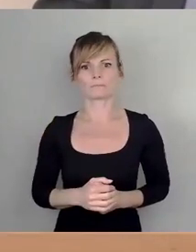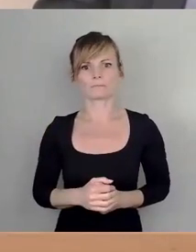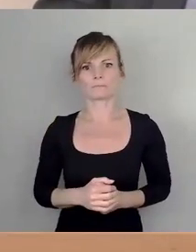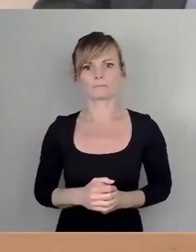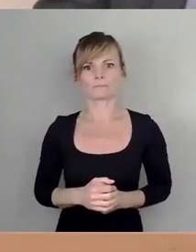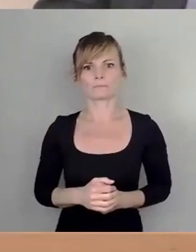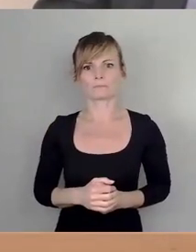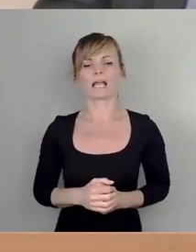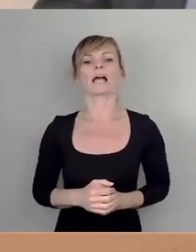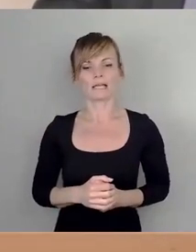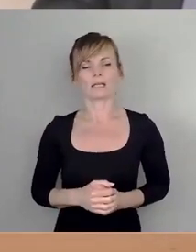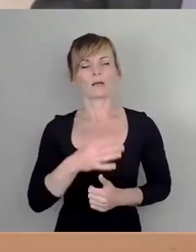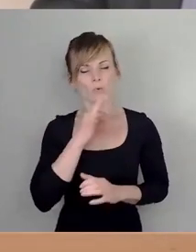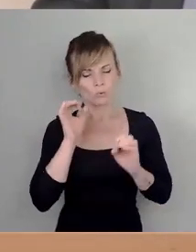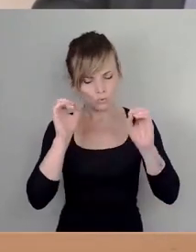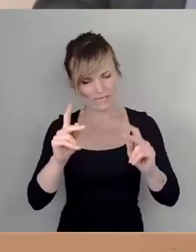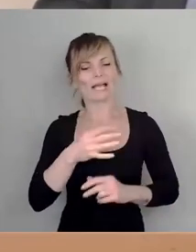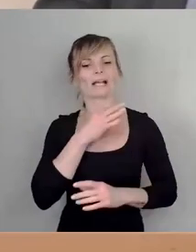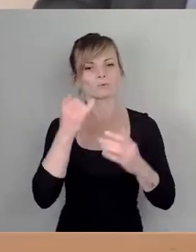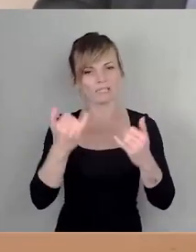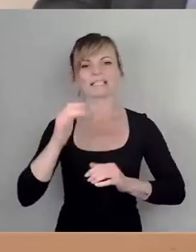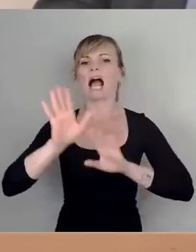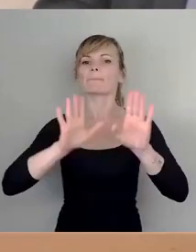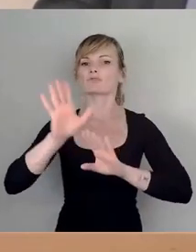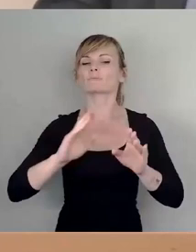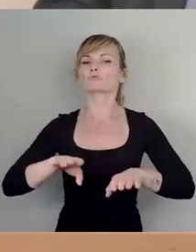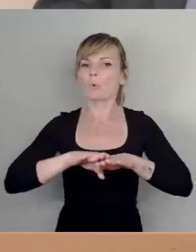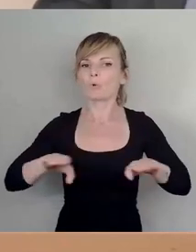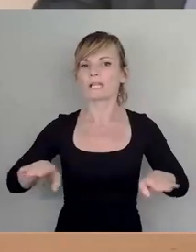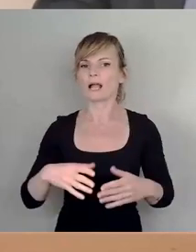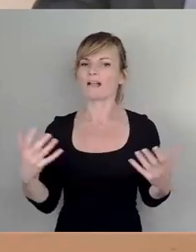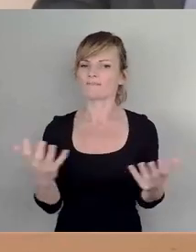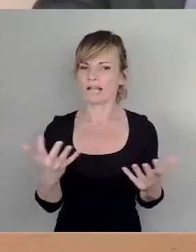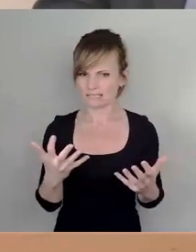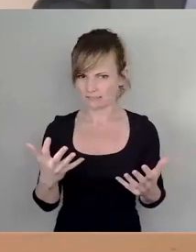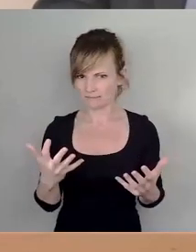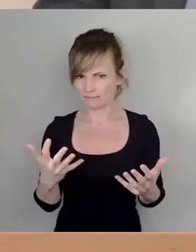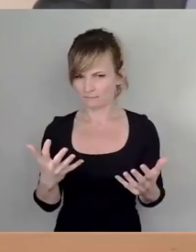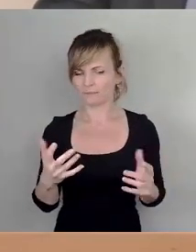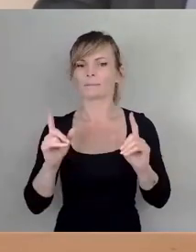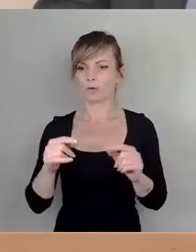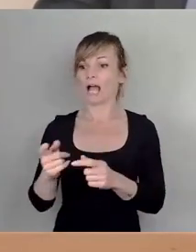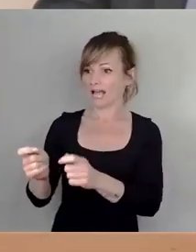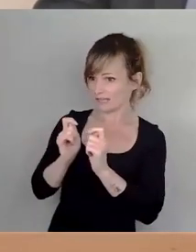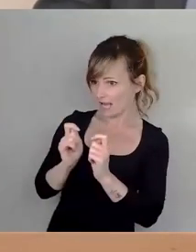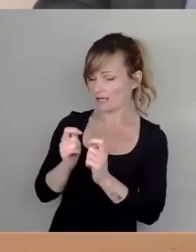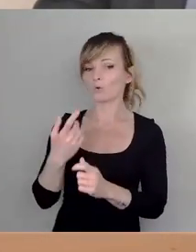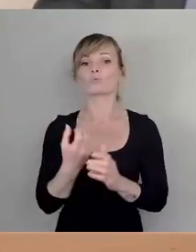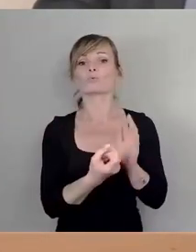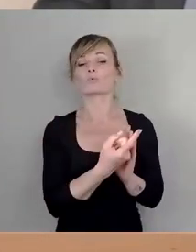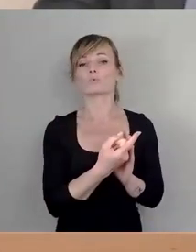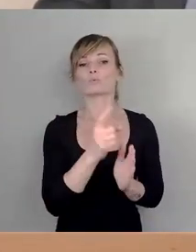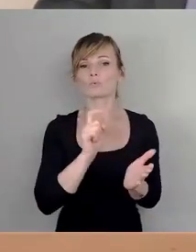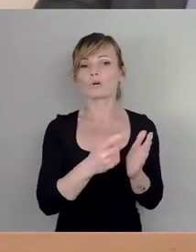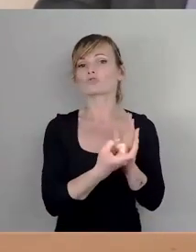Also würde man jetzt erst mal die Abstimmungsgrundlage klären. Und damit ist beantragt, dass der Ursprungsantrag zur Abstimmung kommt.